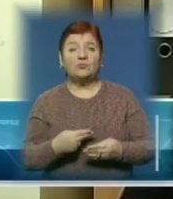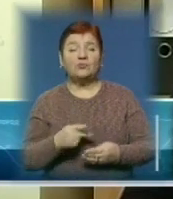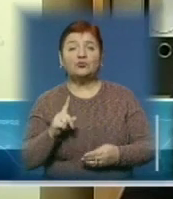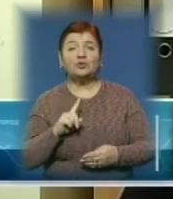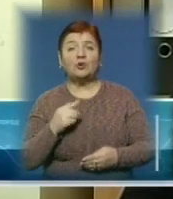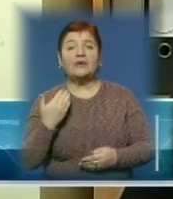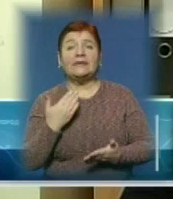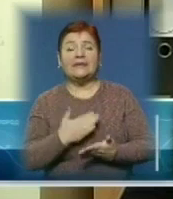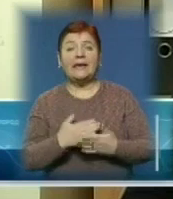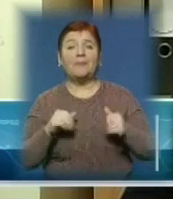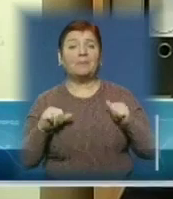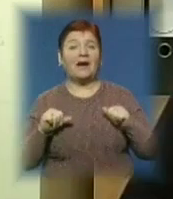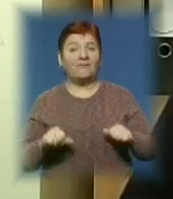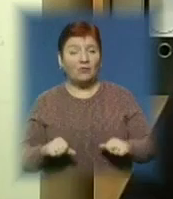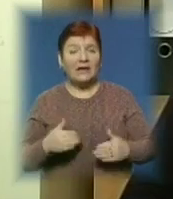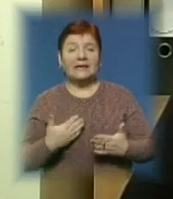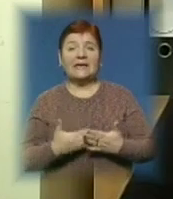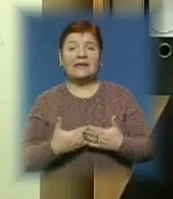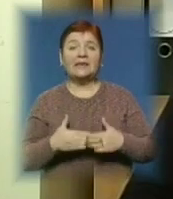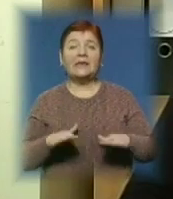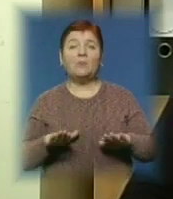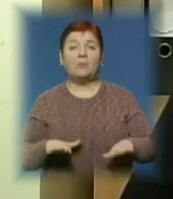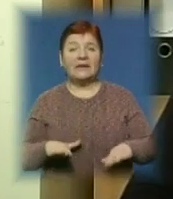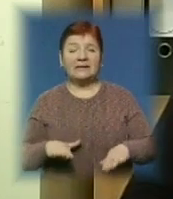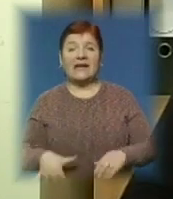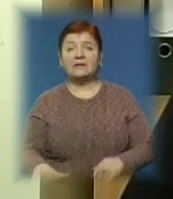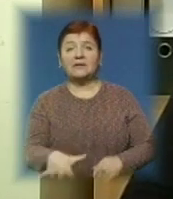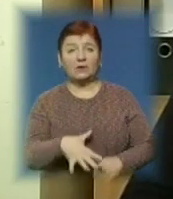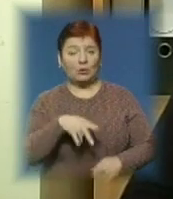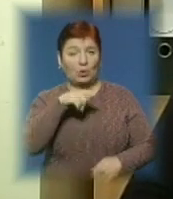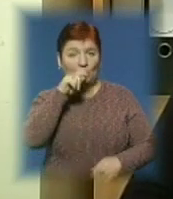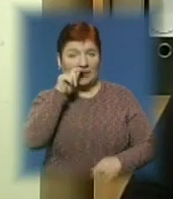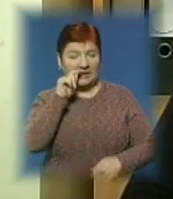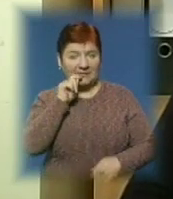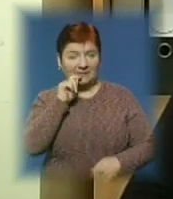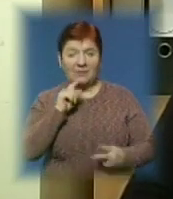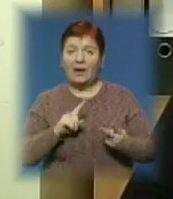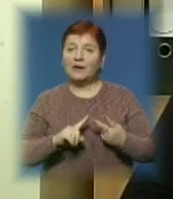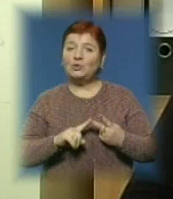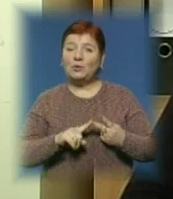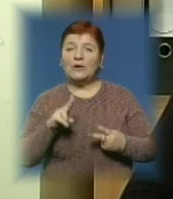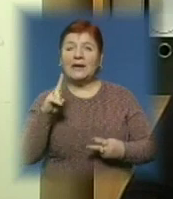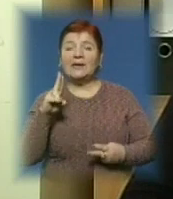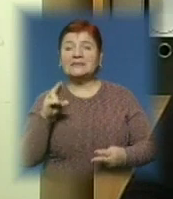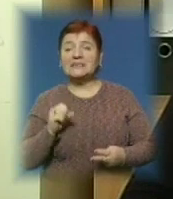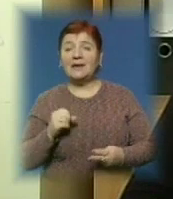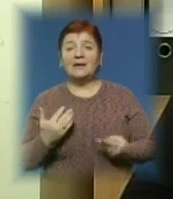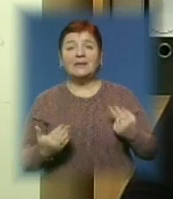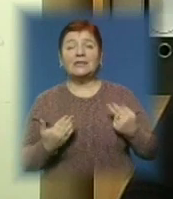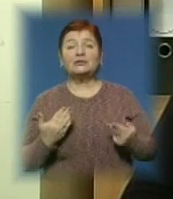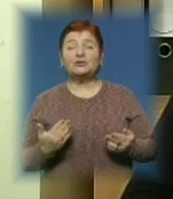вони мають право знаходитися на даний момент на території України. Друге – це якщо